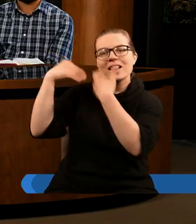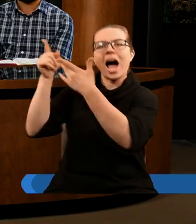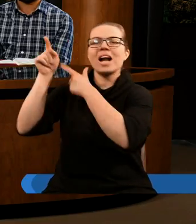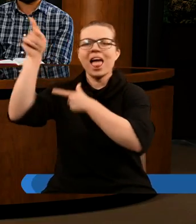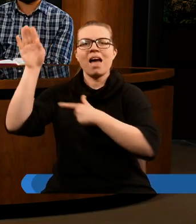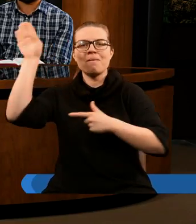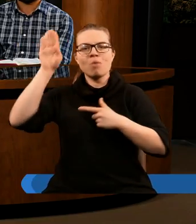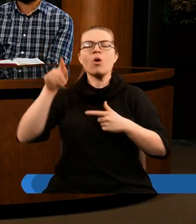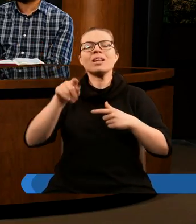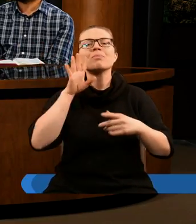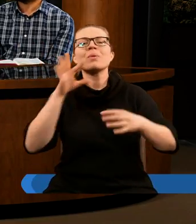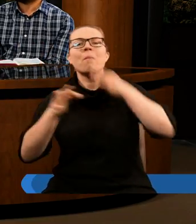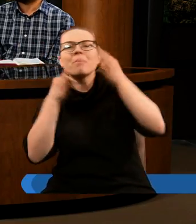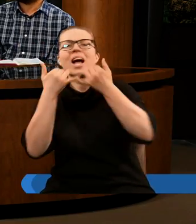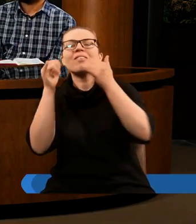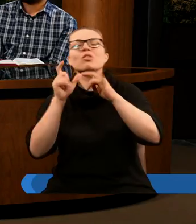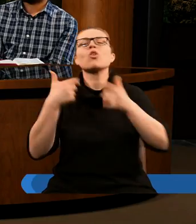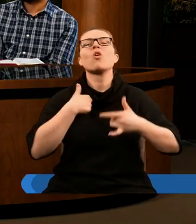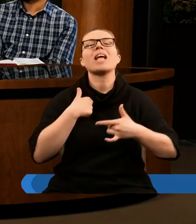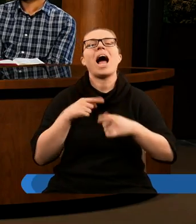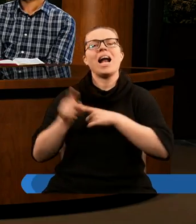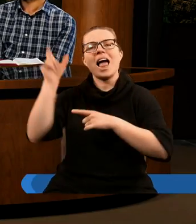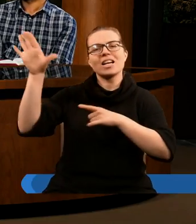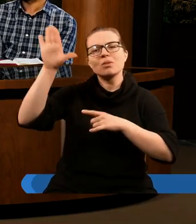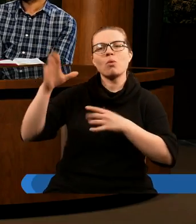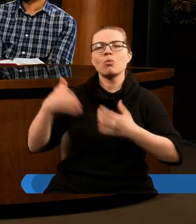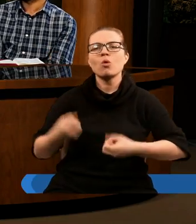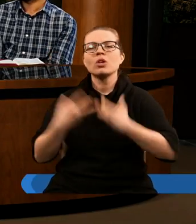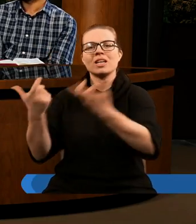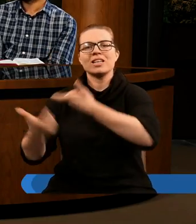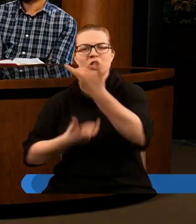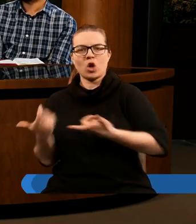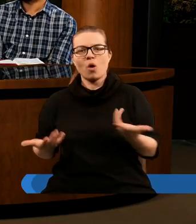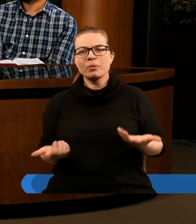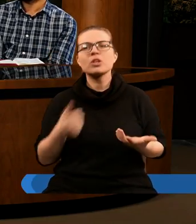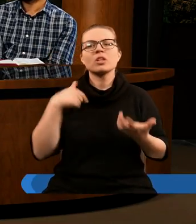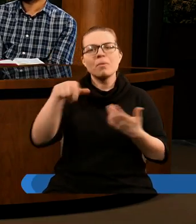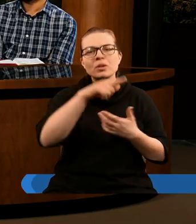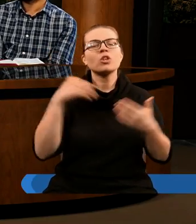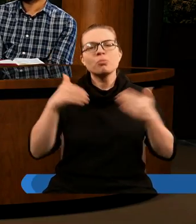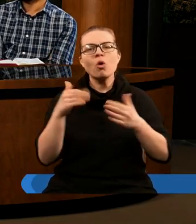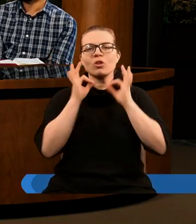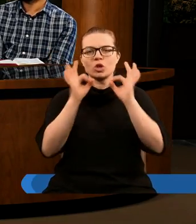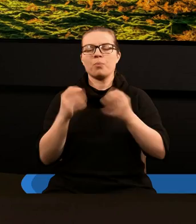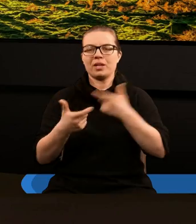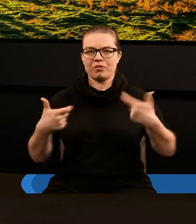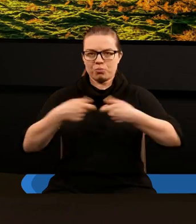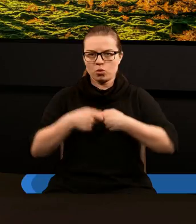będzie, i ta pieśń, i to będzie tekstem tej pieśni, której nikt inny się nie mógł nauczyć.